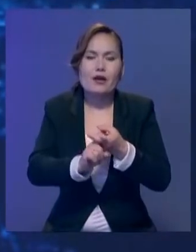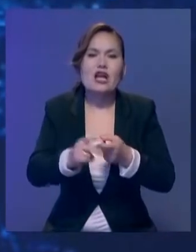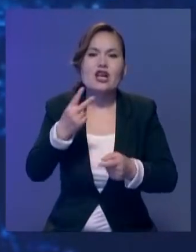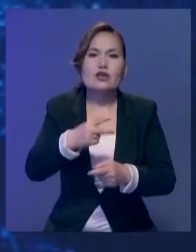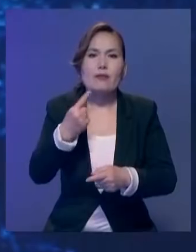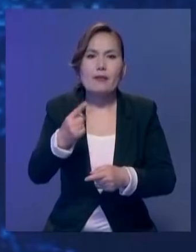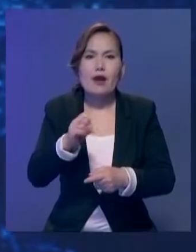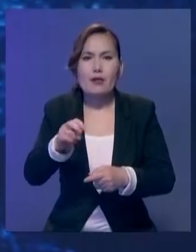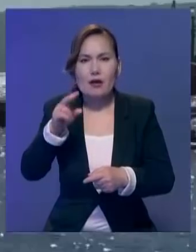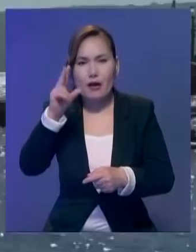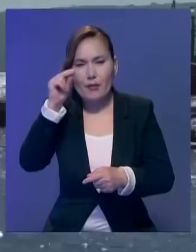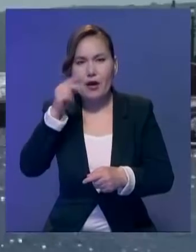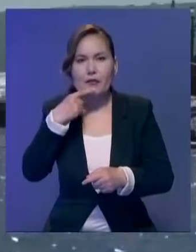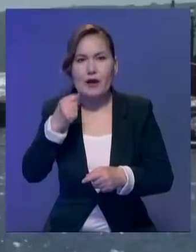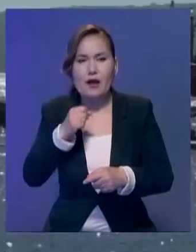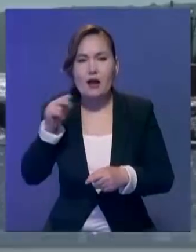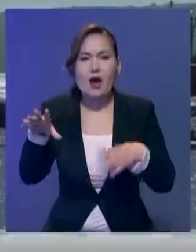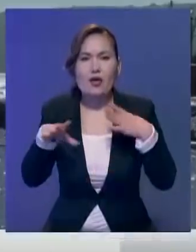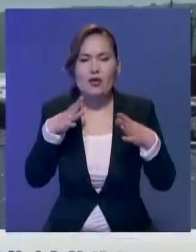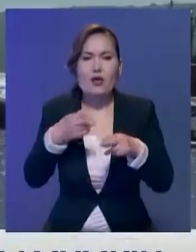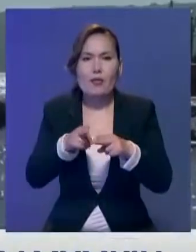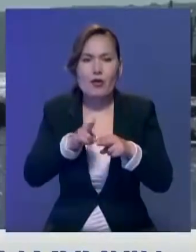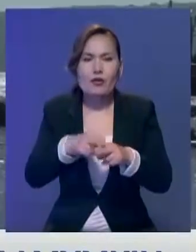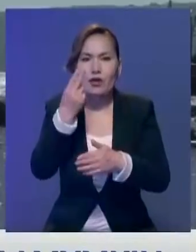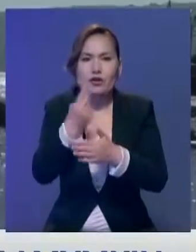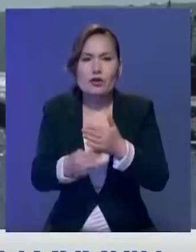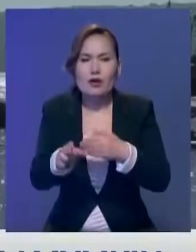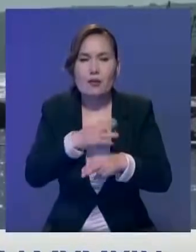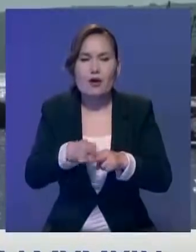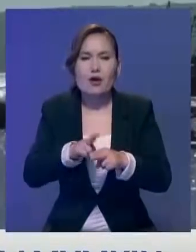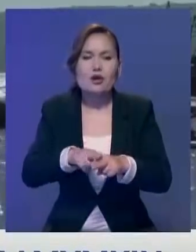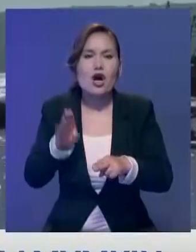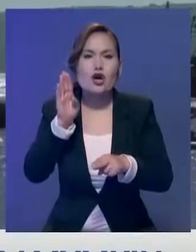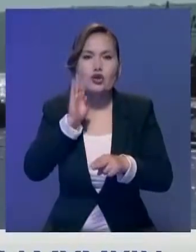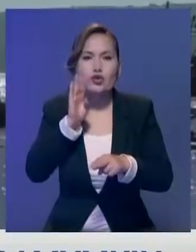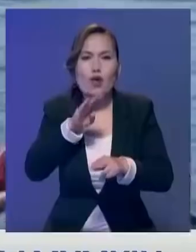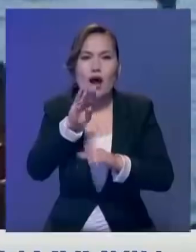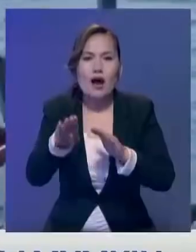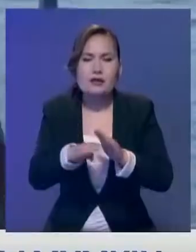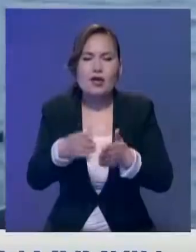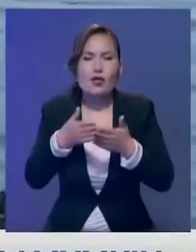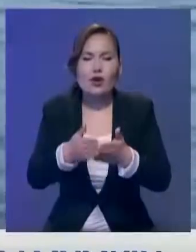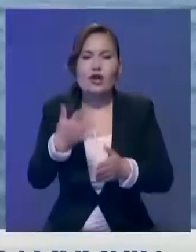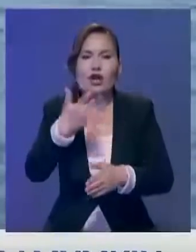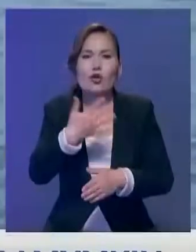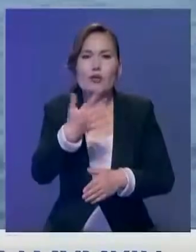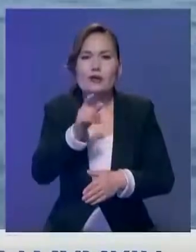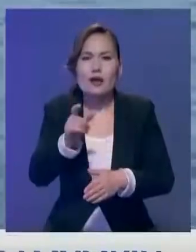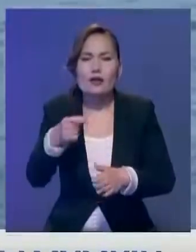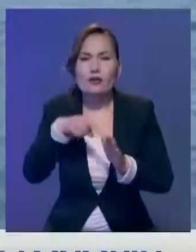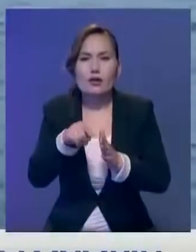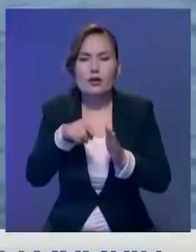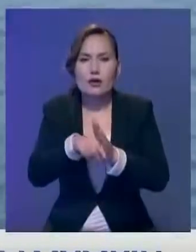-ші сәуірде әскери жаттығылар кезінде үзілген болатын. Суасты көлігінде 53 екипаж мүшесі бар. Құтқару тобы